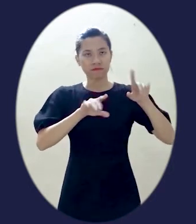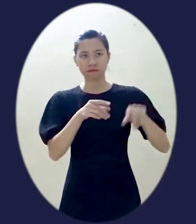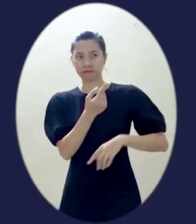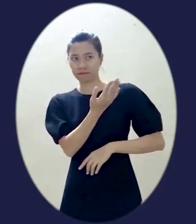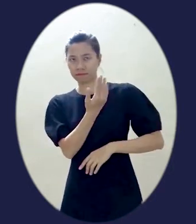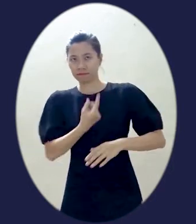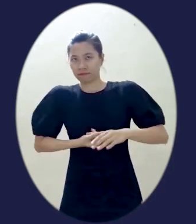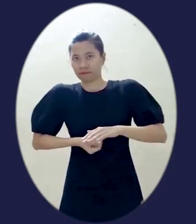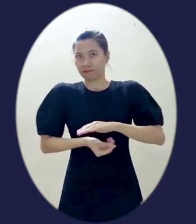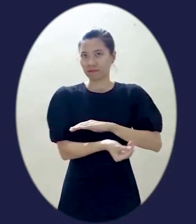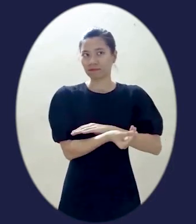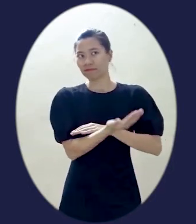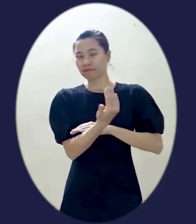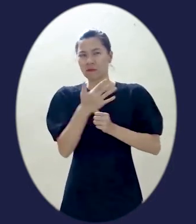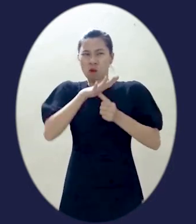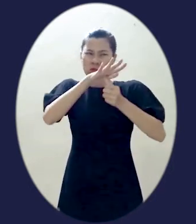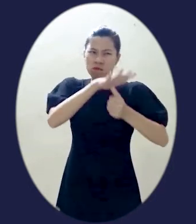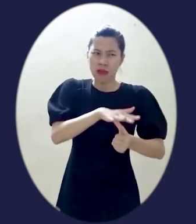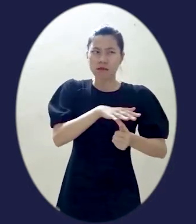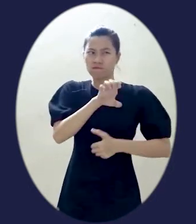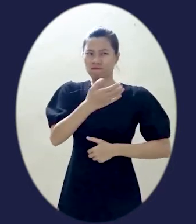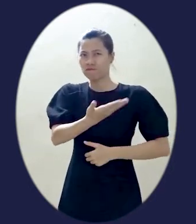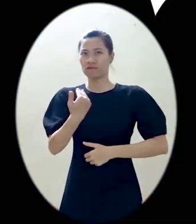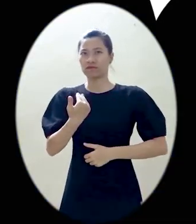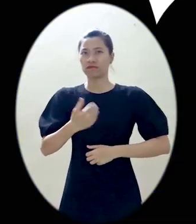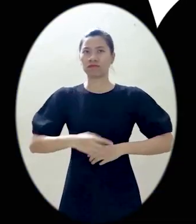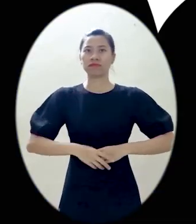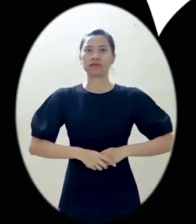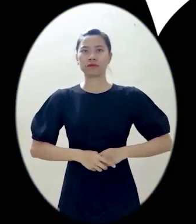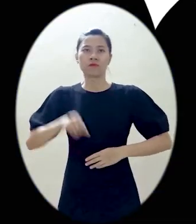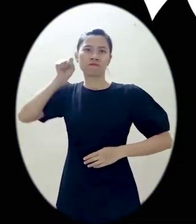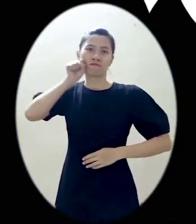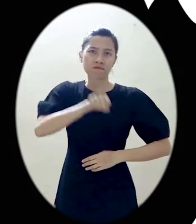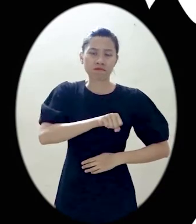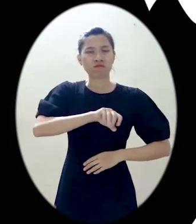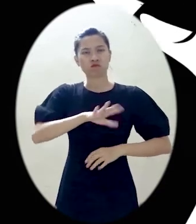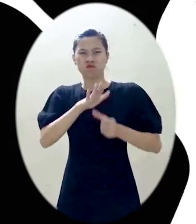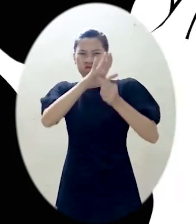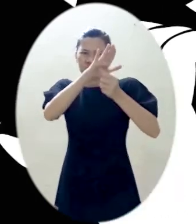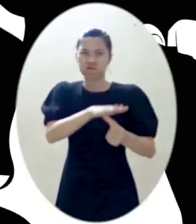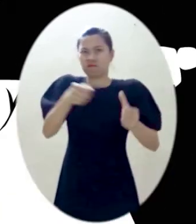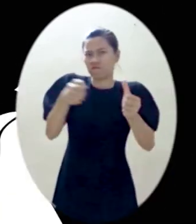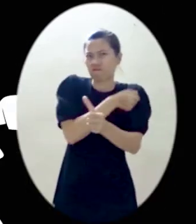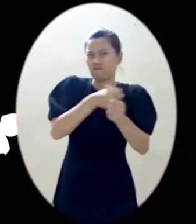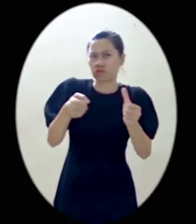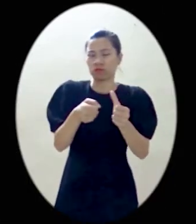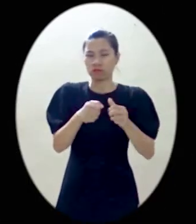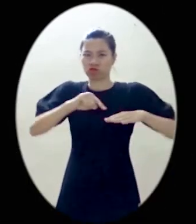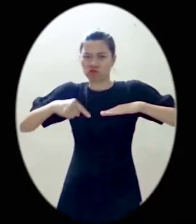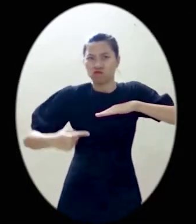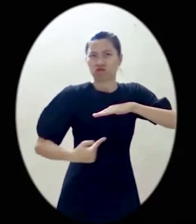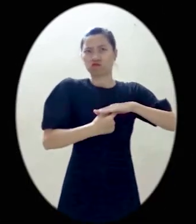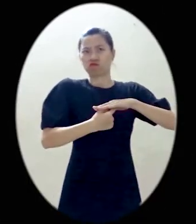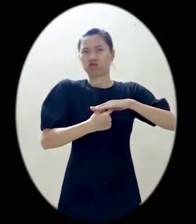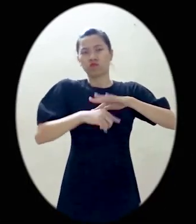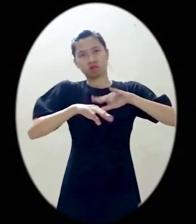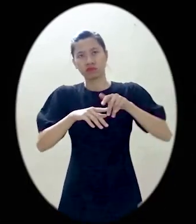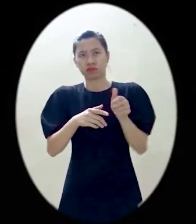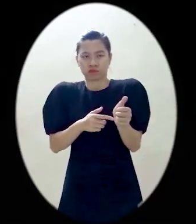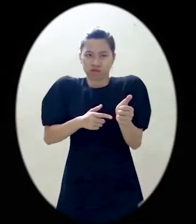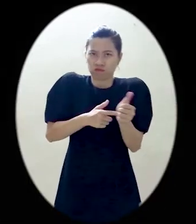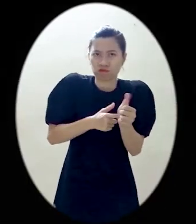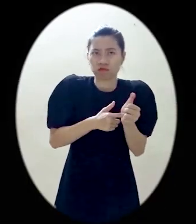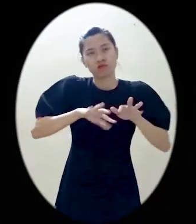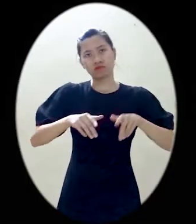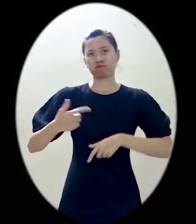đoạn để buộc nạn nhân chấp nhận quan hệ tình dục Hiếp dâm, dùng vũ lực để thực hiện hành vi xâm nhập vào âm đạo và